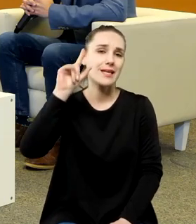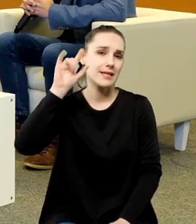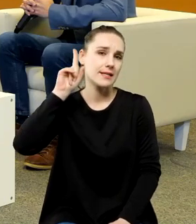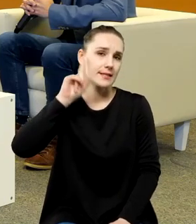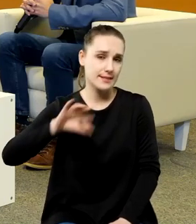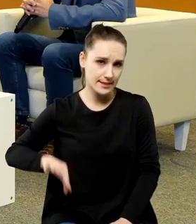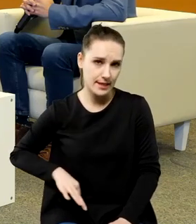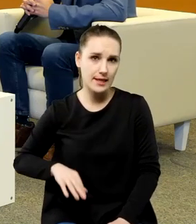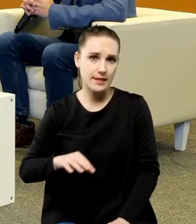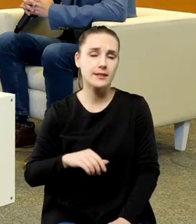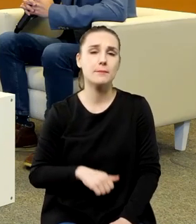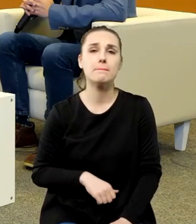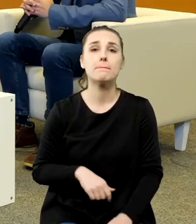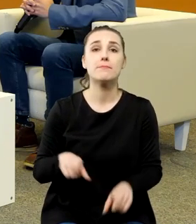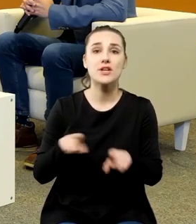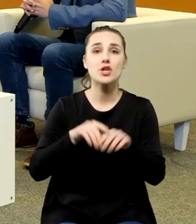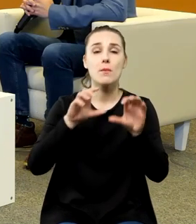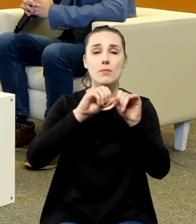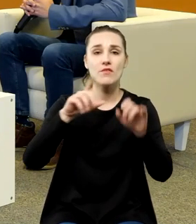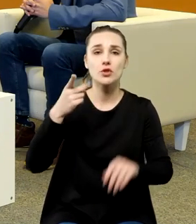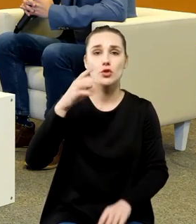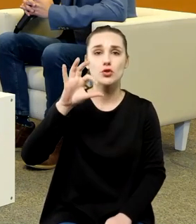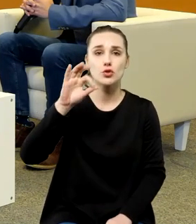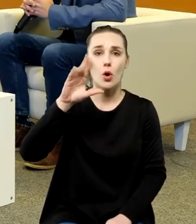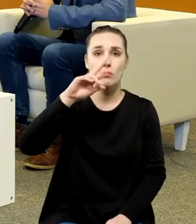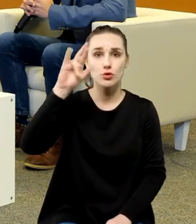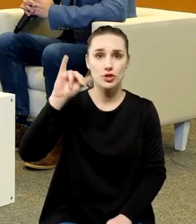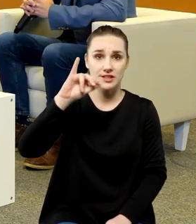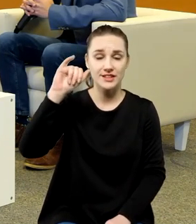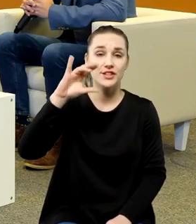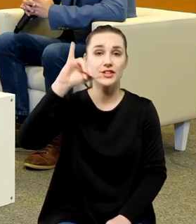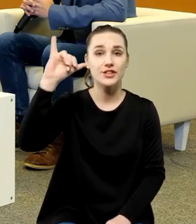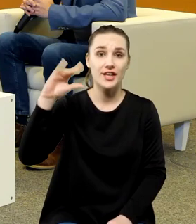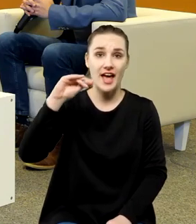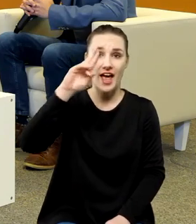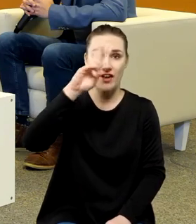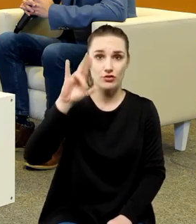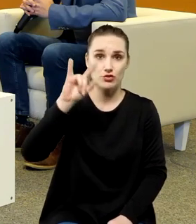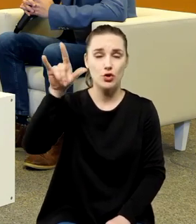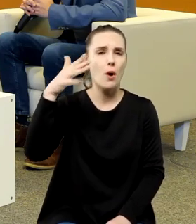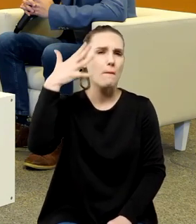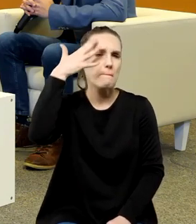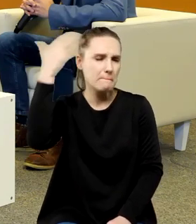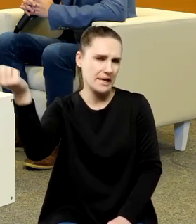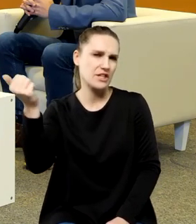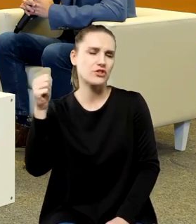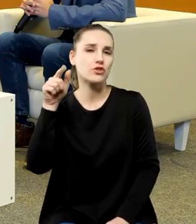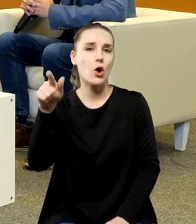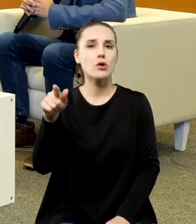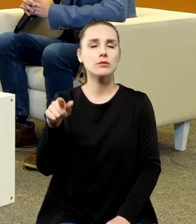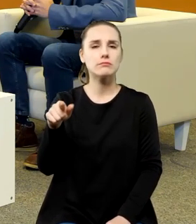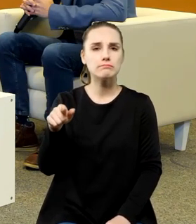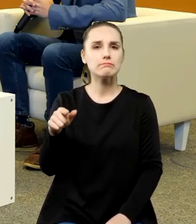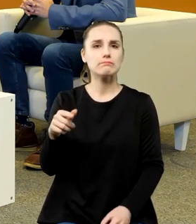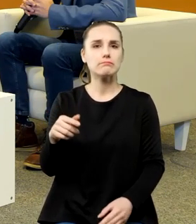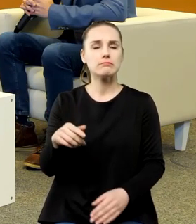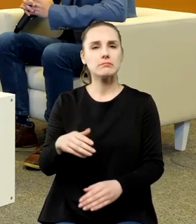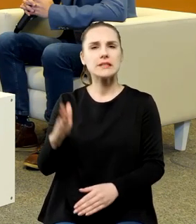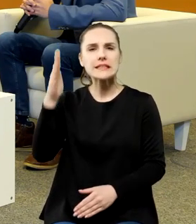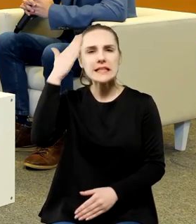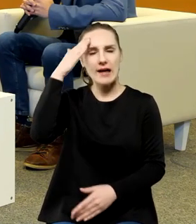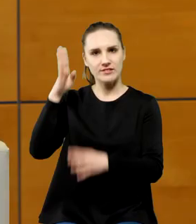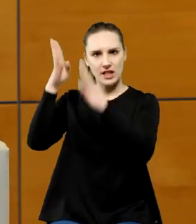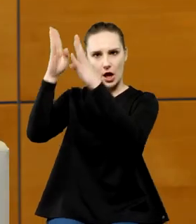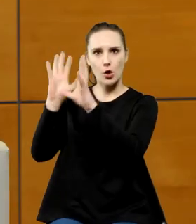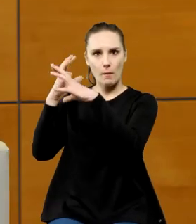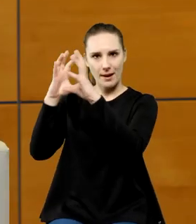profesor Jerzy Dobrzycki mój mistrz stał się wybitnym znawcą Mikołaja Kopernika on